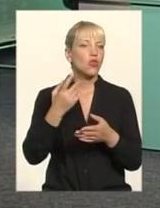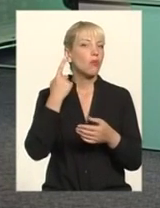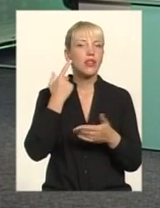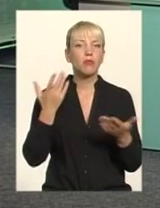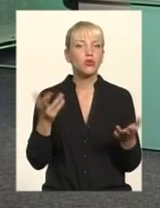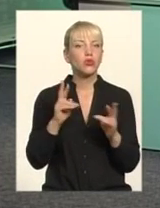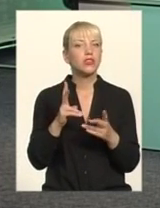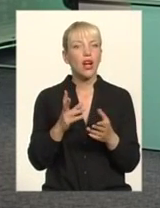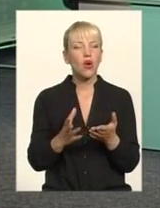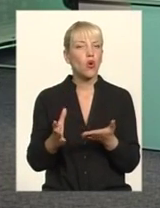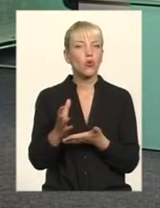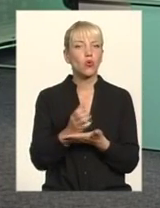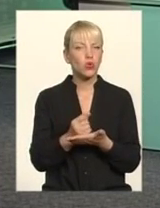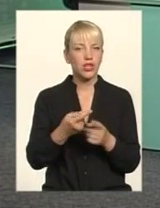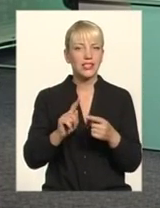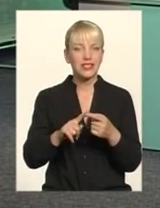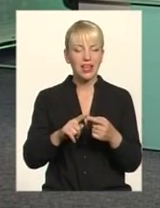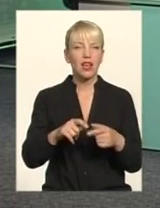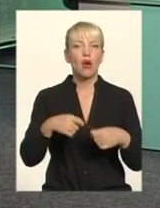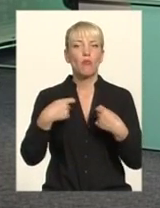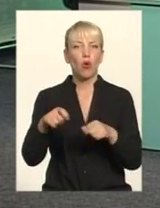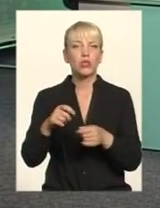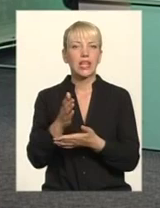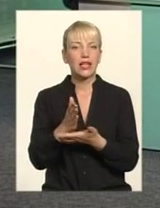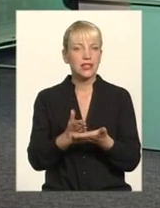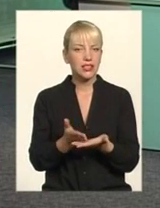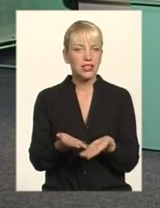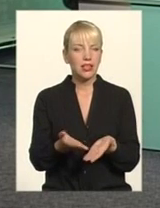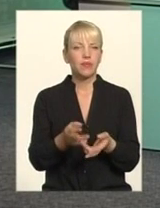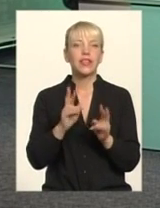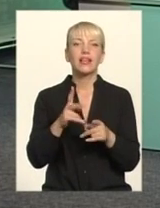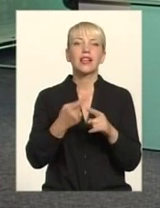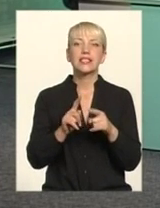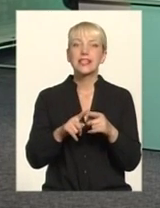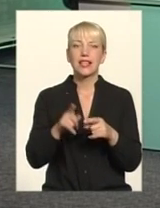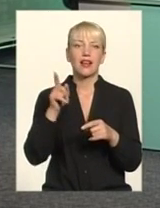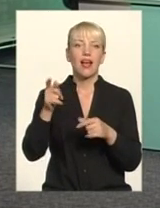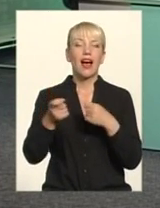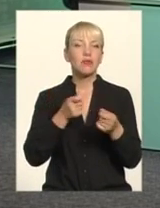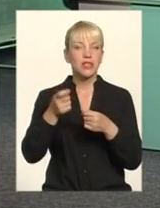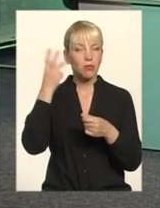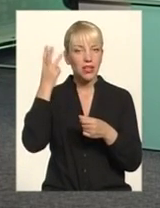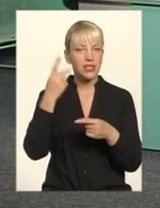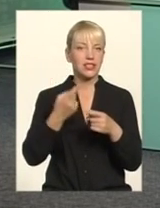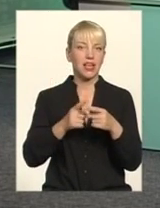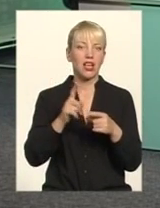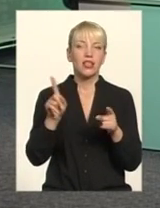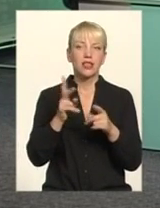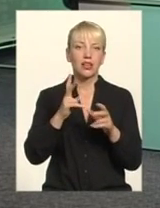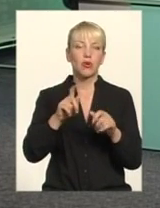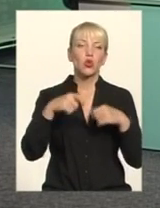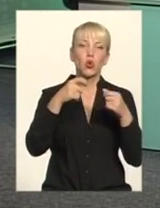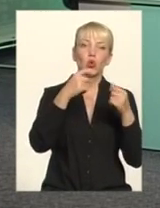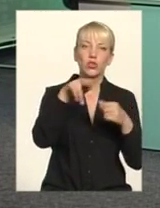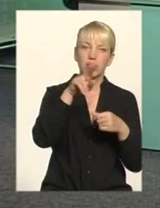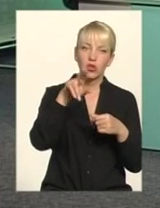ціну, коли ціни нема сьогодні І що нинішня адміністрація робить, як вони це доносять до уряду Тому що з цією бідою щось треба робити, ціни